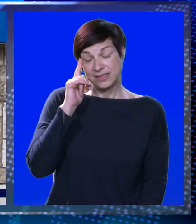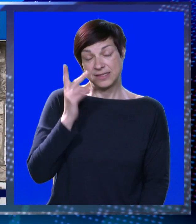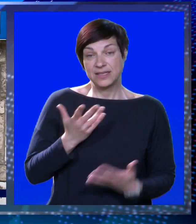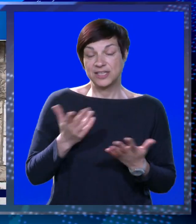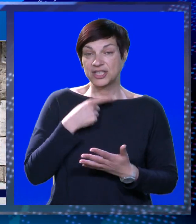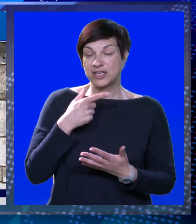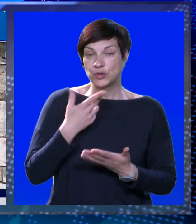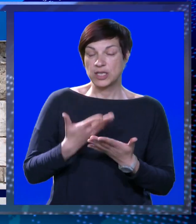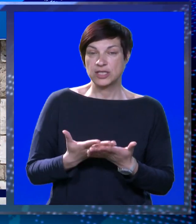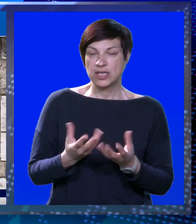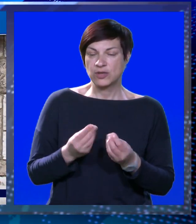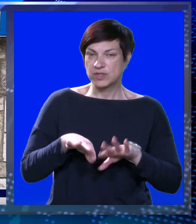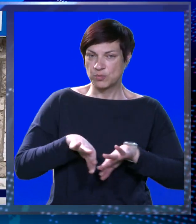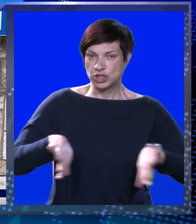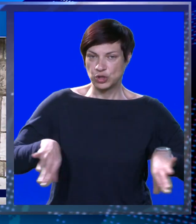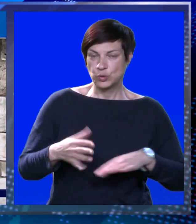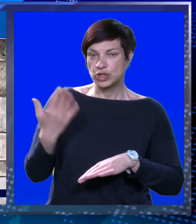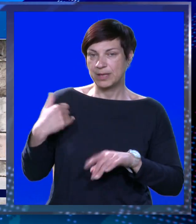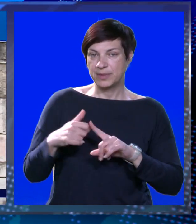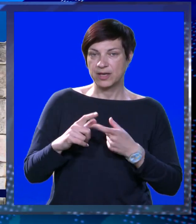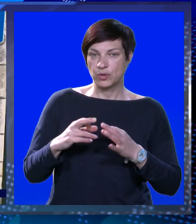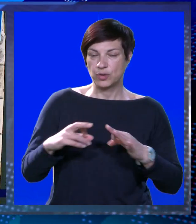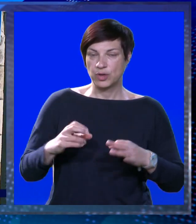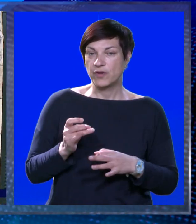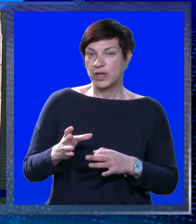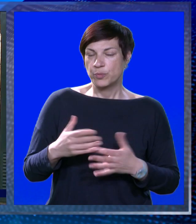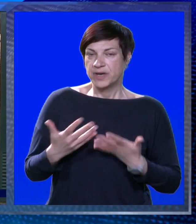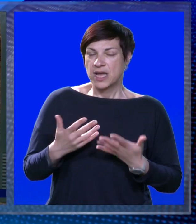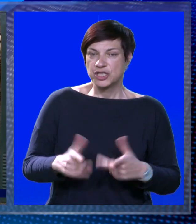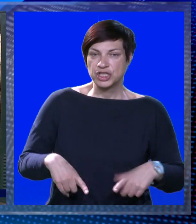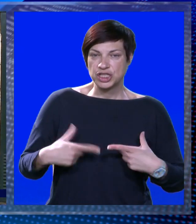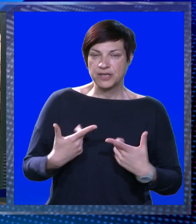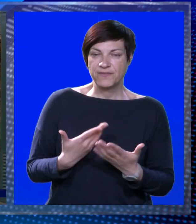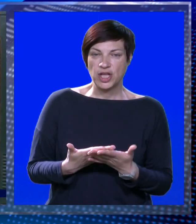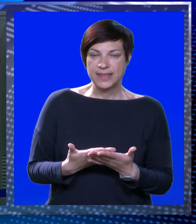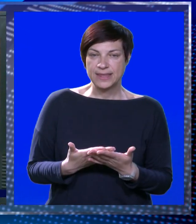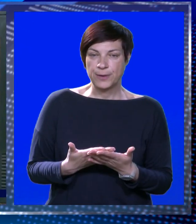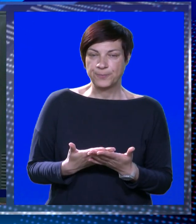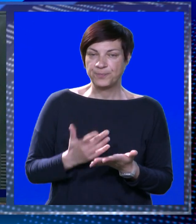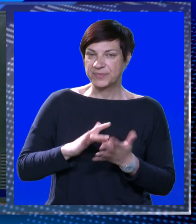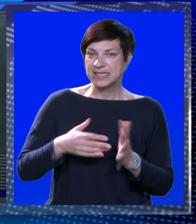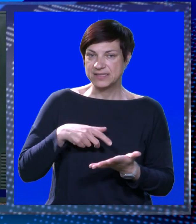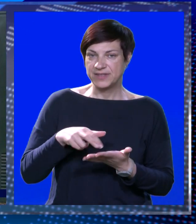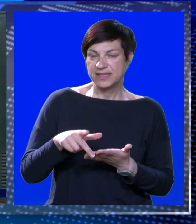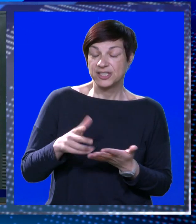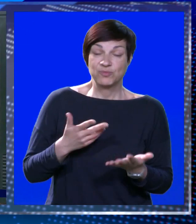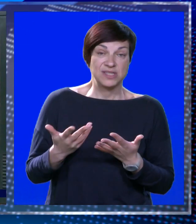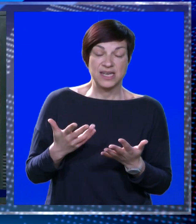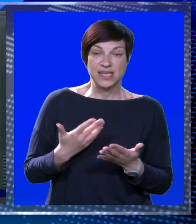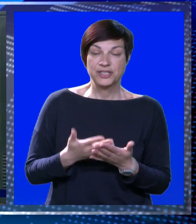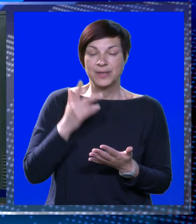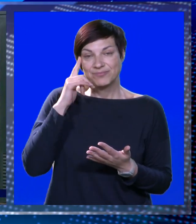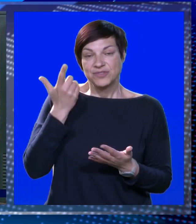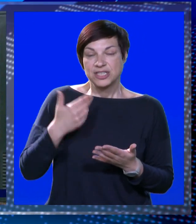Znate što ću vam reći, toliko smo se otuđili i prije korone. Ovaj ubrzani način života, znači svi trčimo za